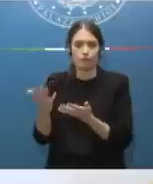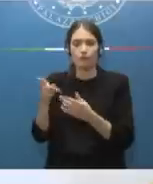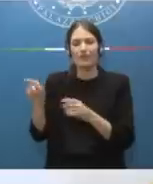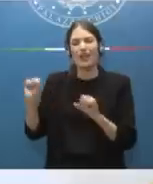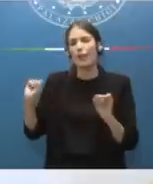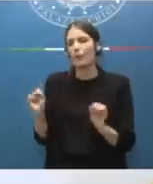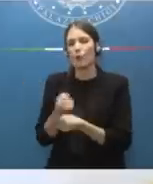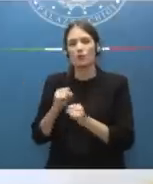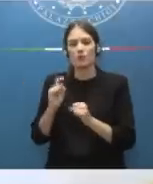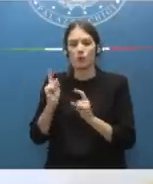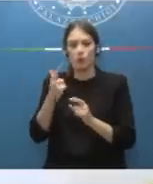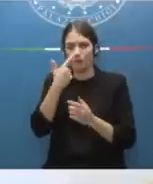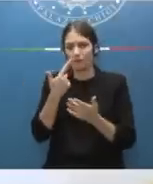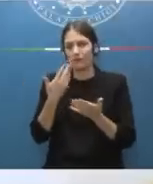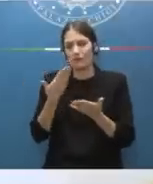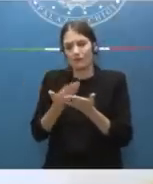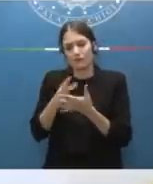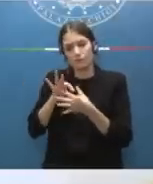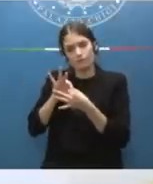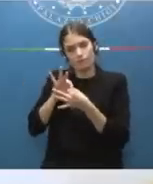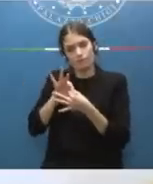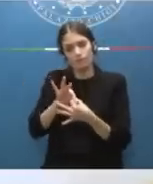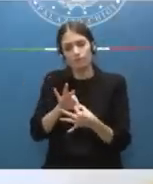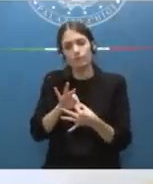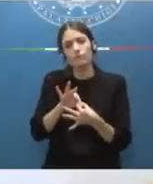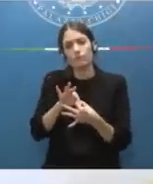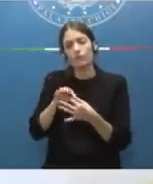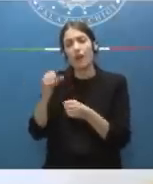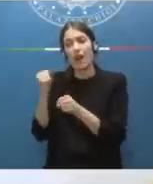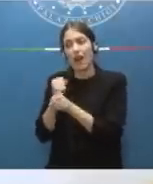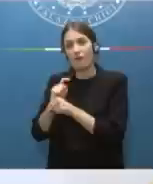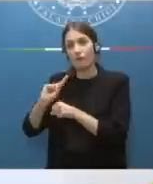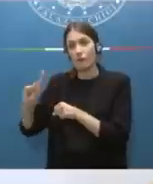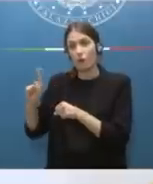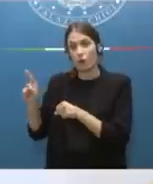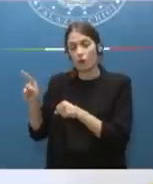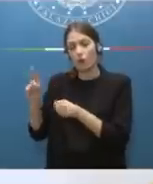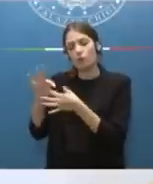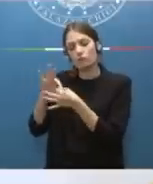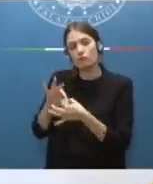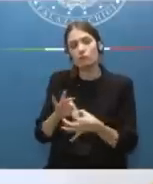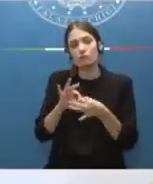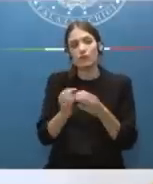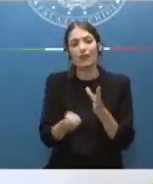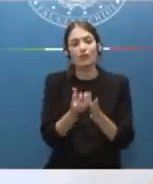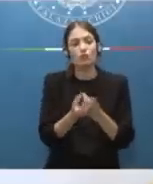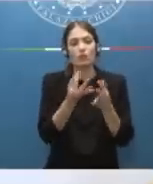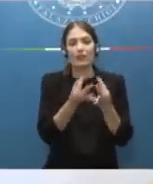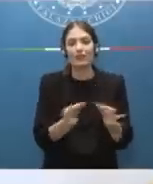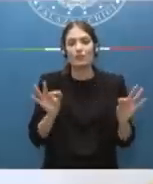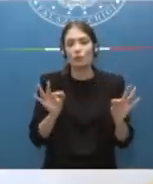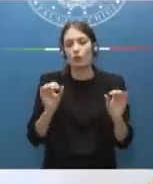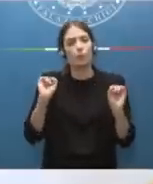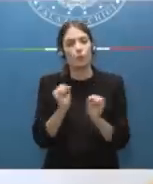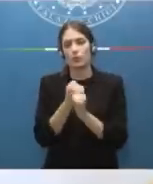adeguare la loro operatività alle risorse disponibili. La